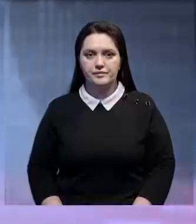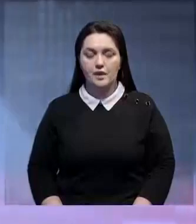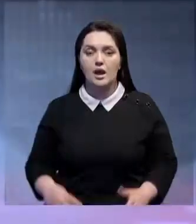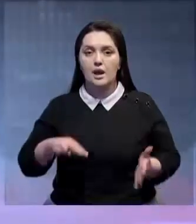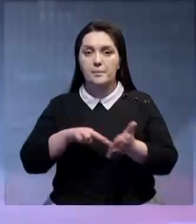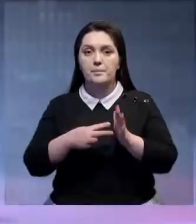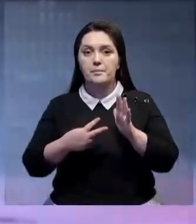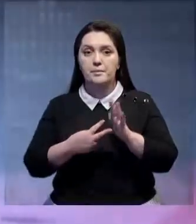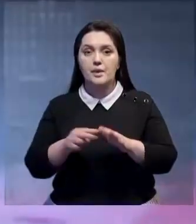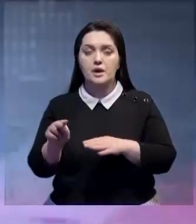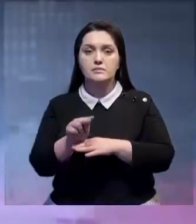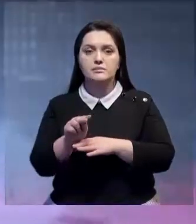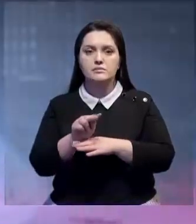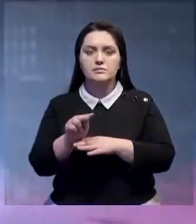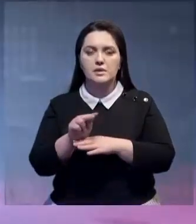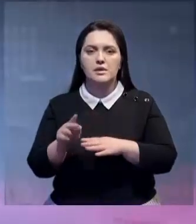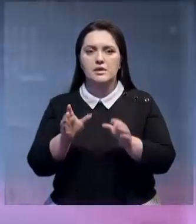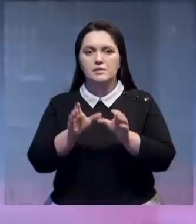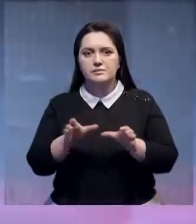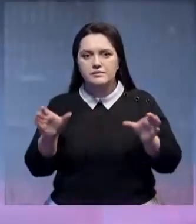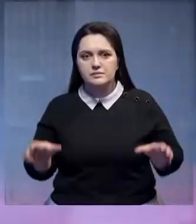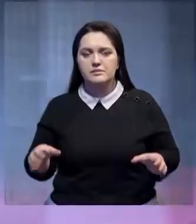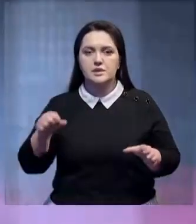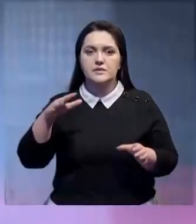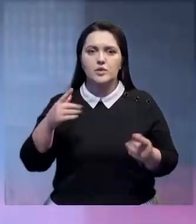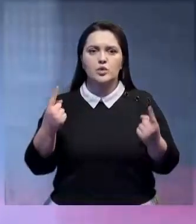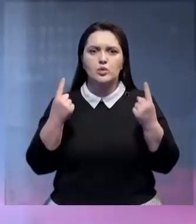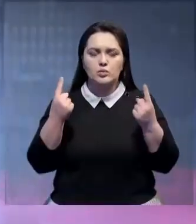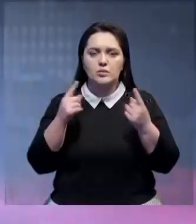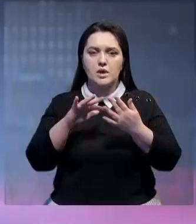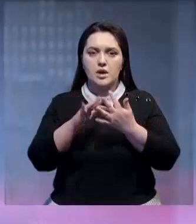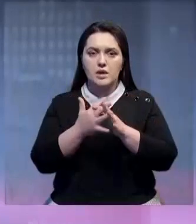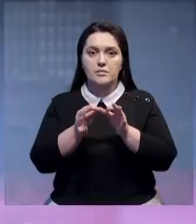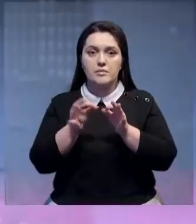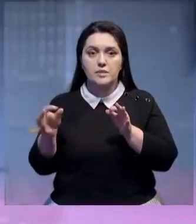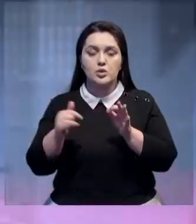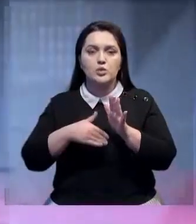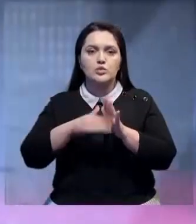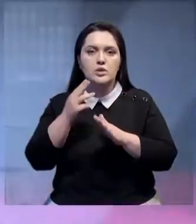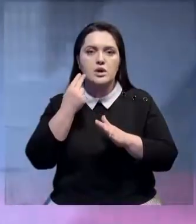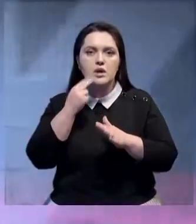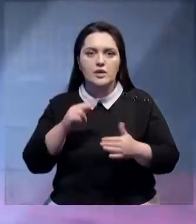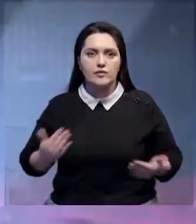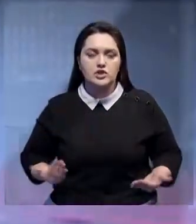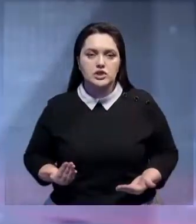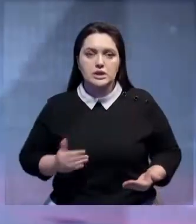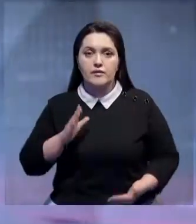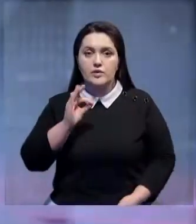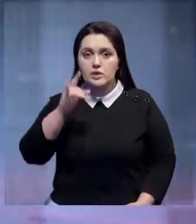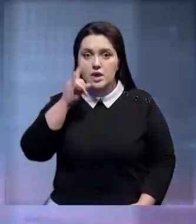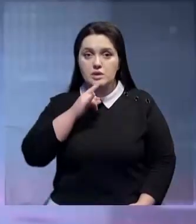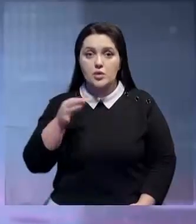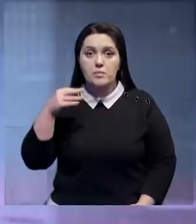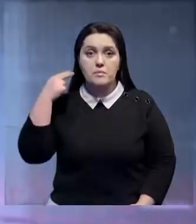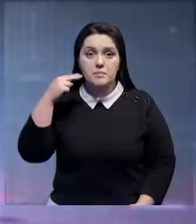Задачи, касающиеся модернизации коммунальной инфраструктуры, крупных населенных пунктов и повышения качества жизни жителей Восточно-Казахстанской